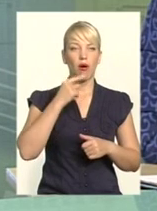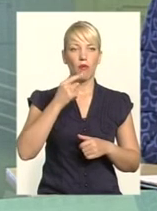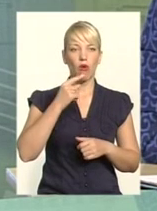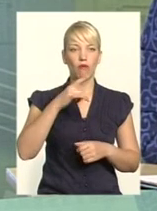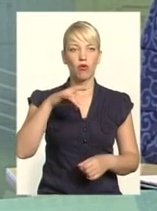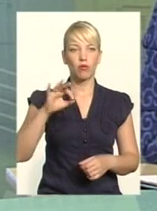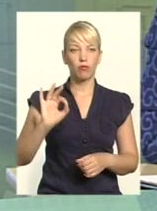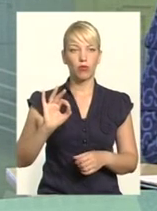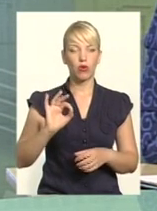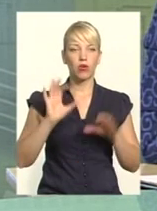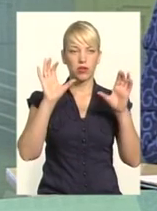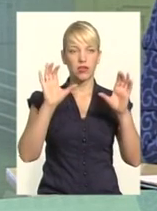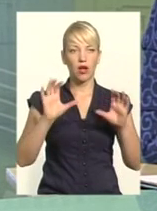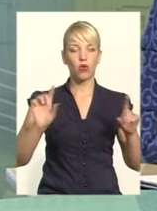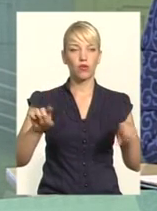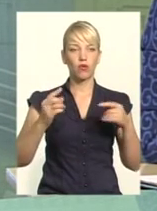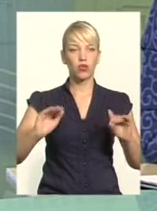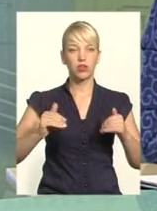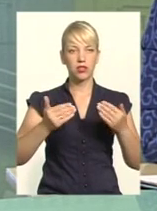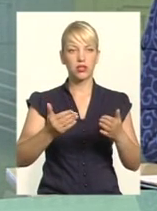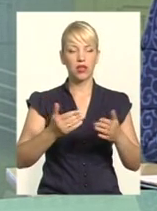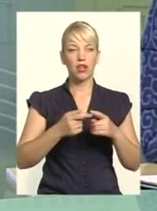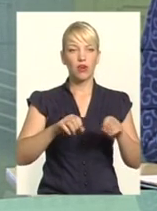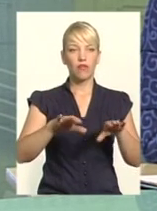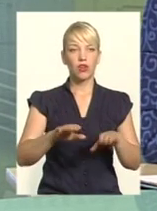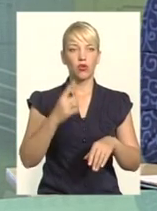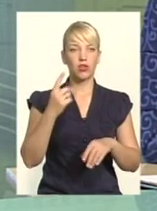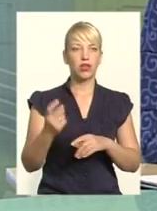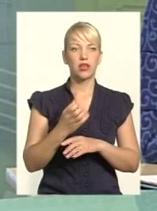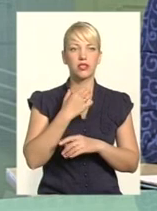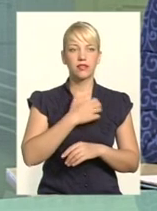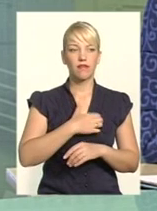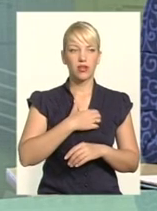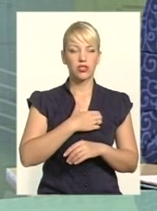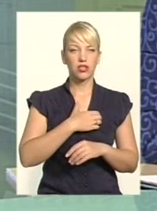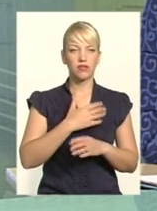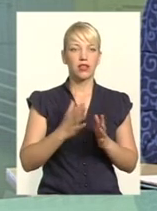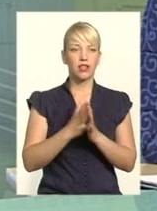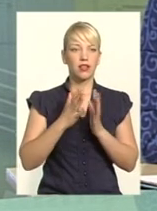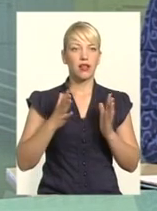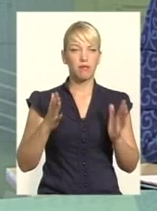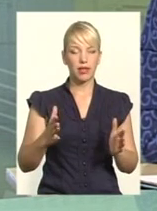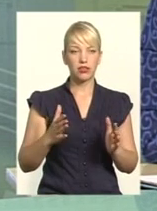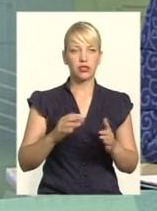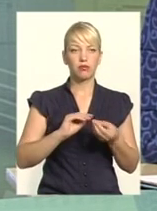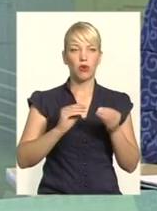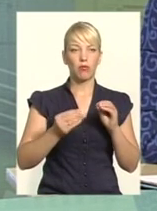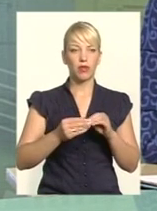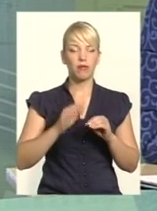законотворчі ініціативи в царині вирішення однієї з двох найбільших проблем